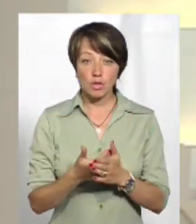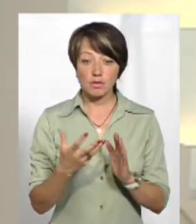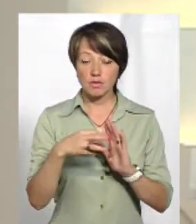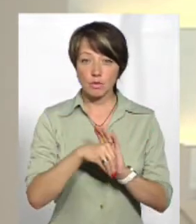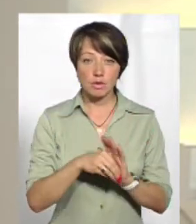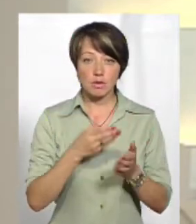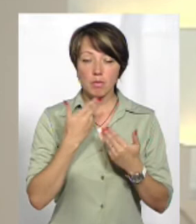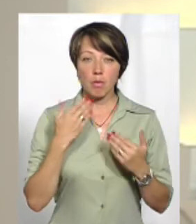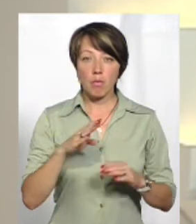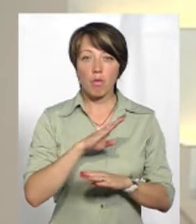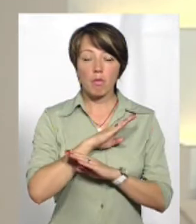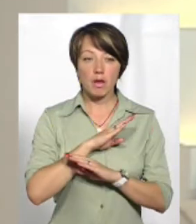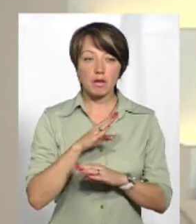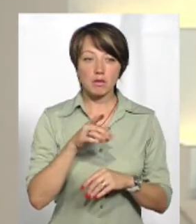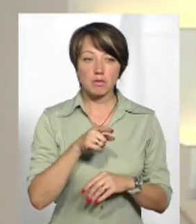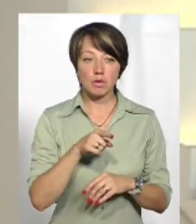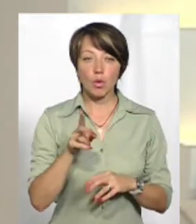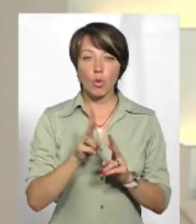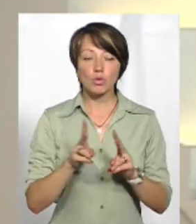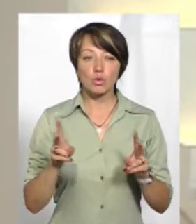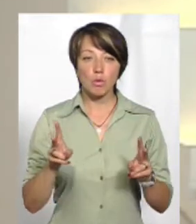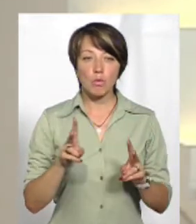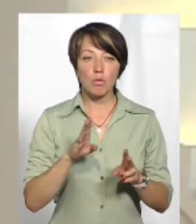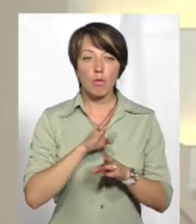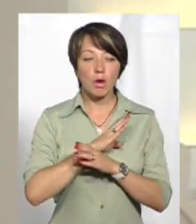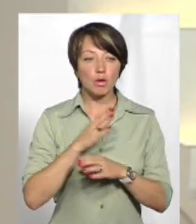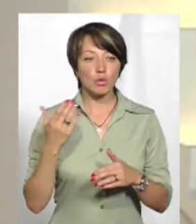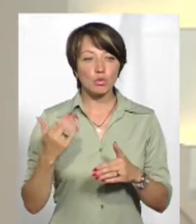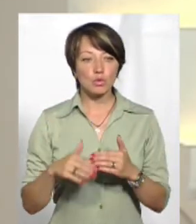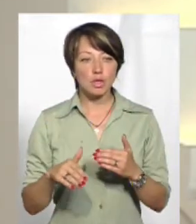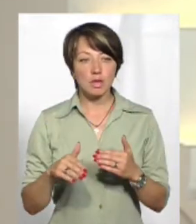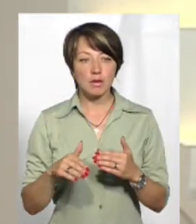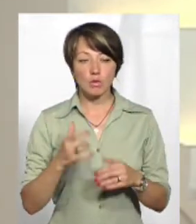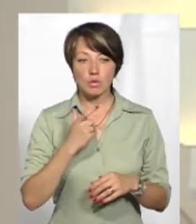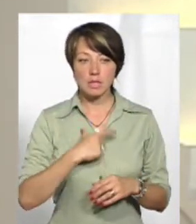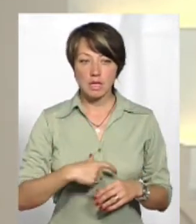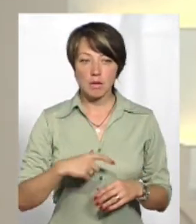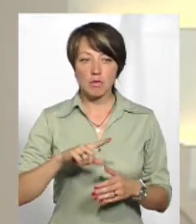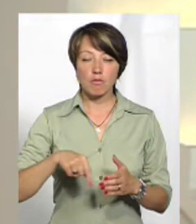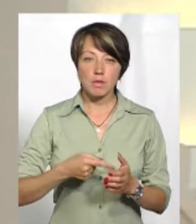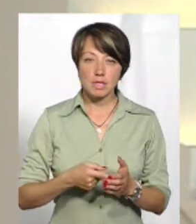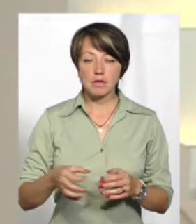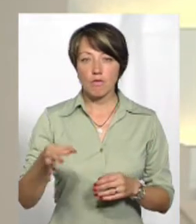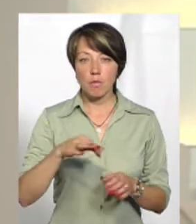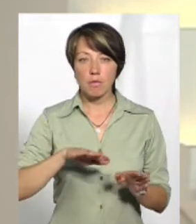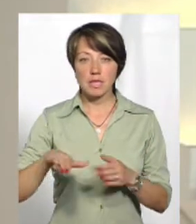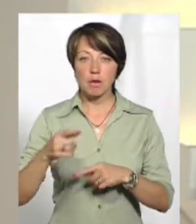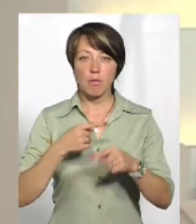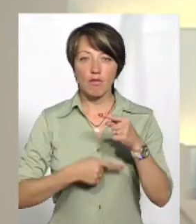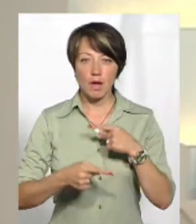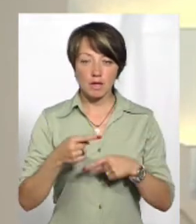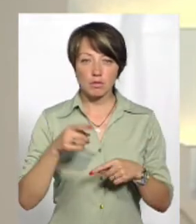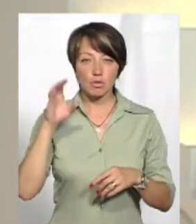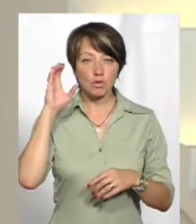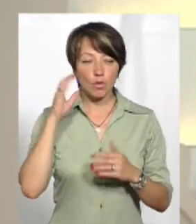числа не вносять померлих, тих, котрі померли вже в себе, у місті чи в області після повернення.